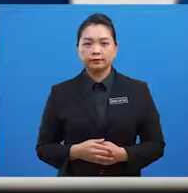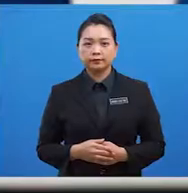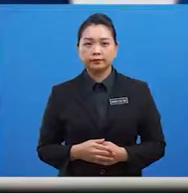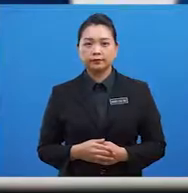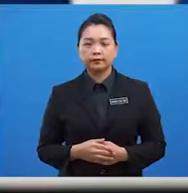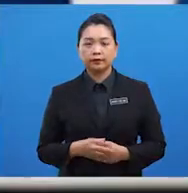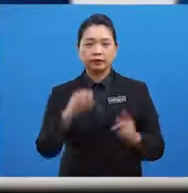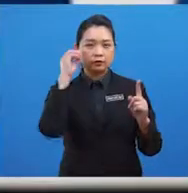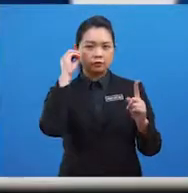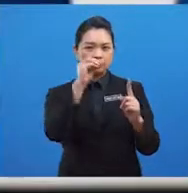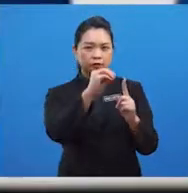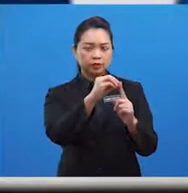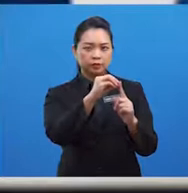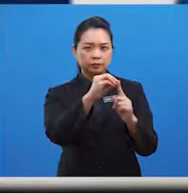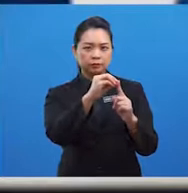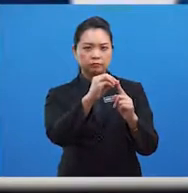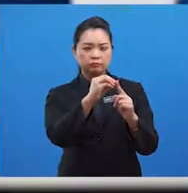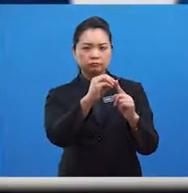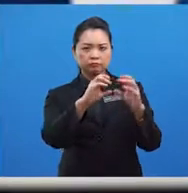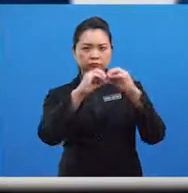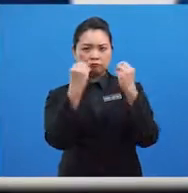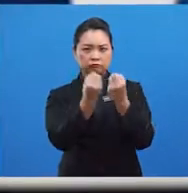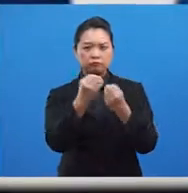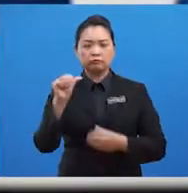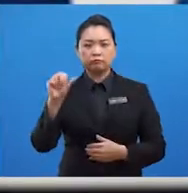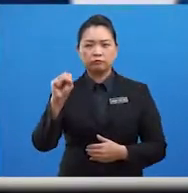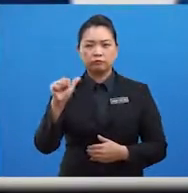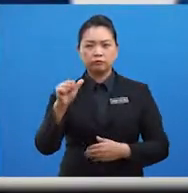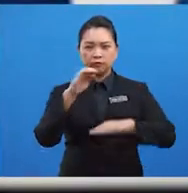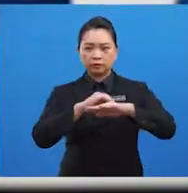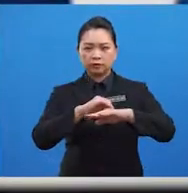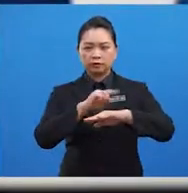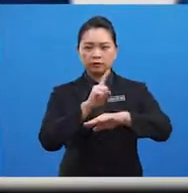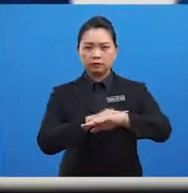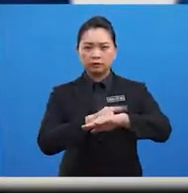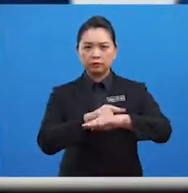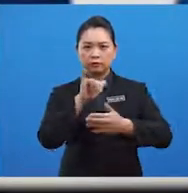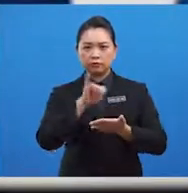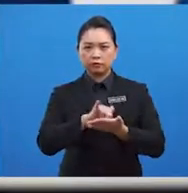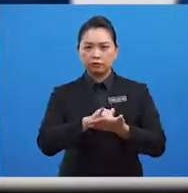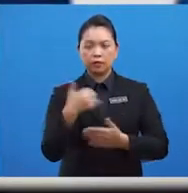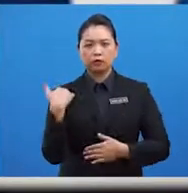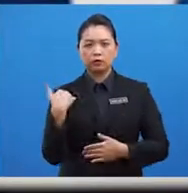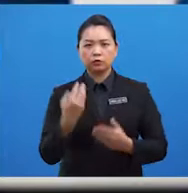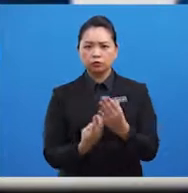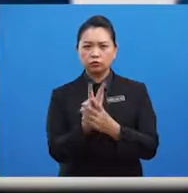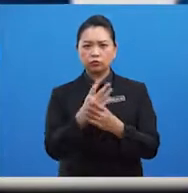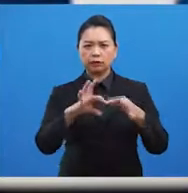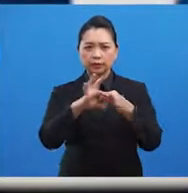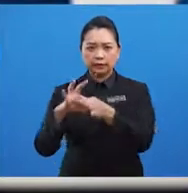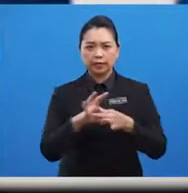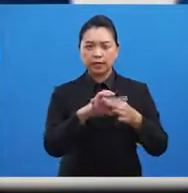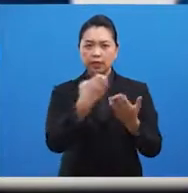Objektif penubuhan ASA pada masa itu adalah untuk mewujudkan kerjasama ekonomi